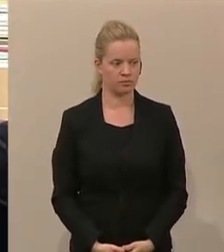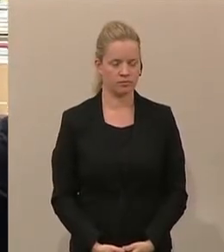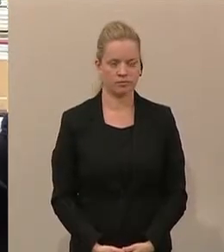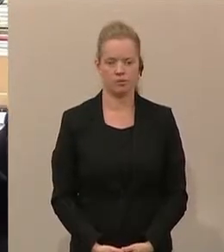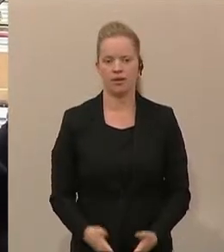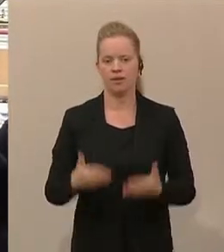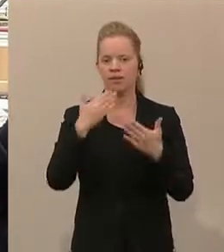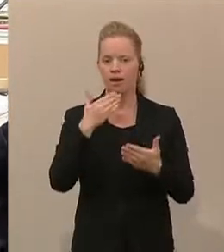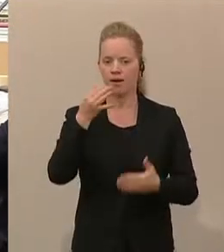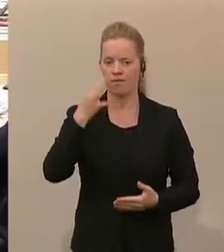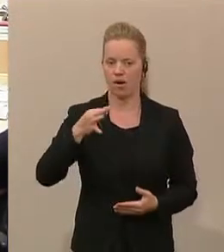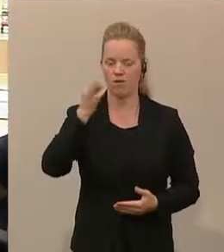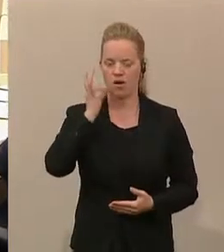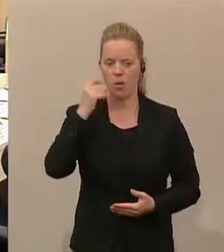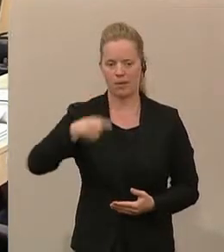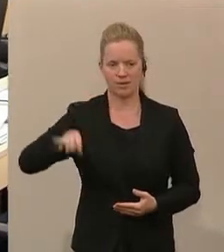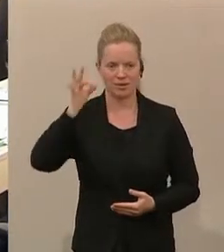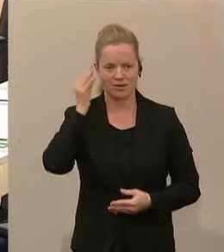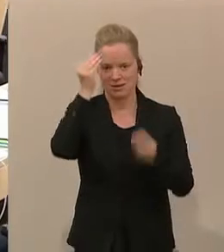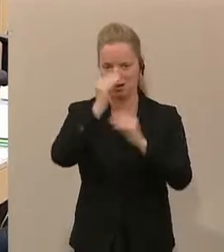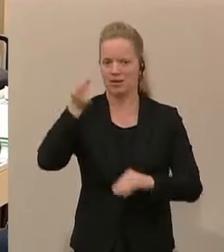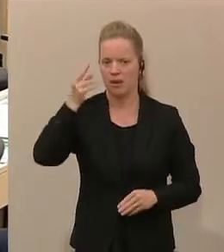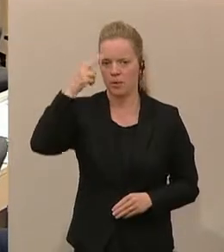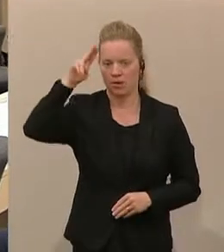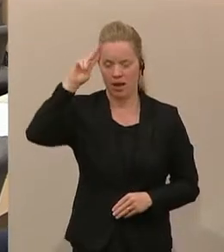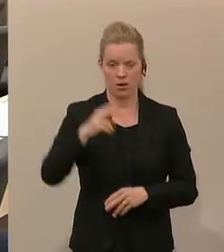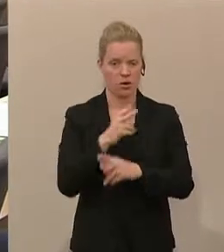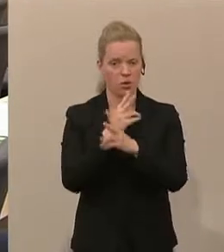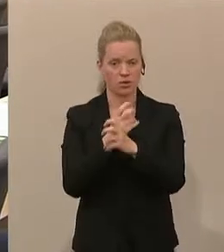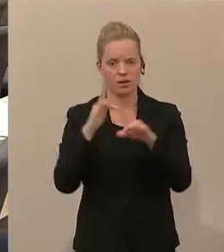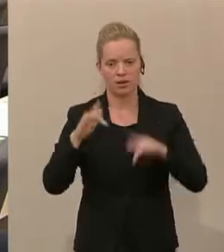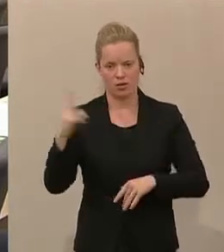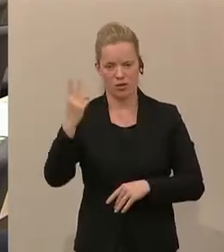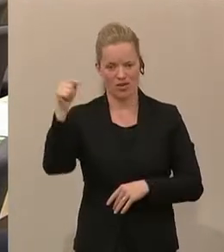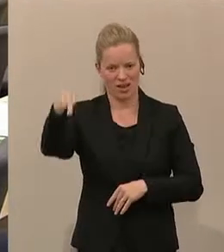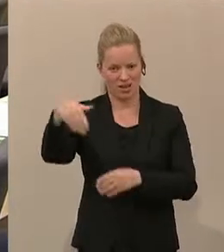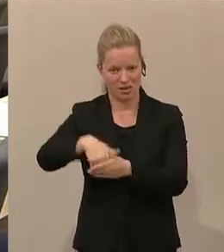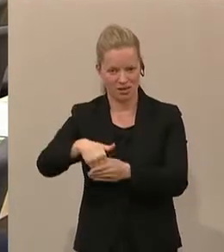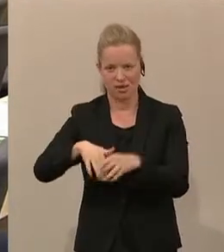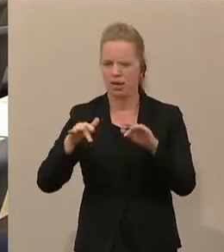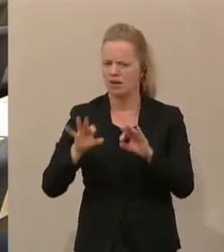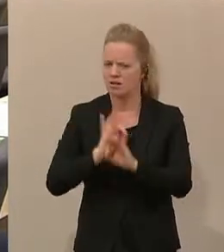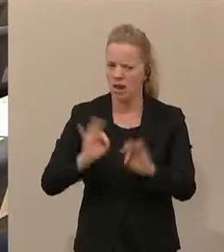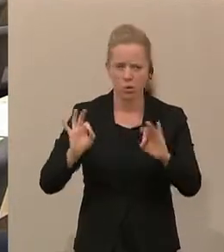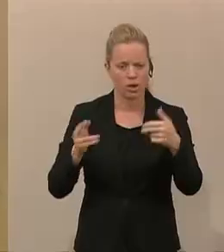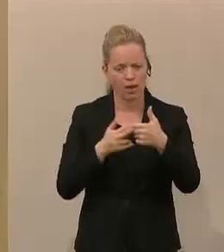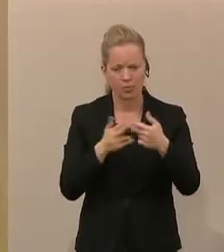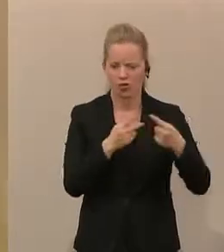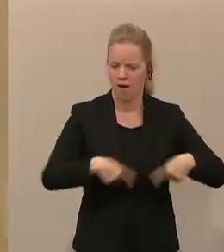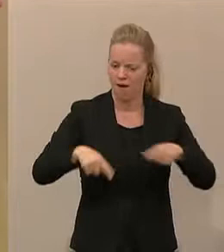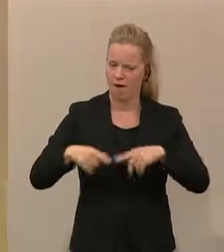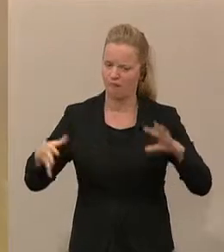Danke Frau Präsidentin, sehr geehrte Damen und Herren. Österreich hat ja mit Slowenien eine gute Nachbarschaft, freundschaftliche